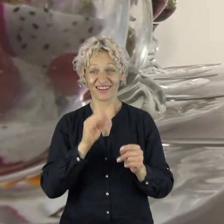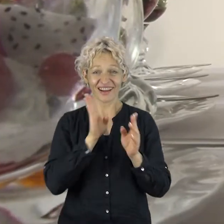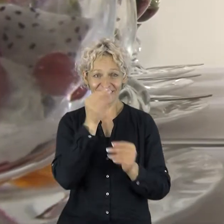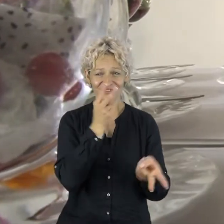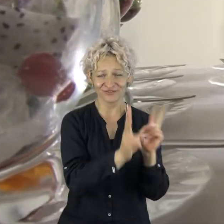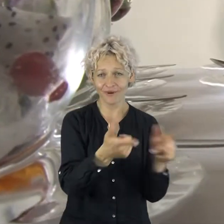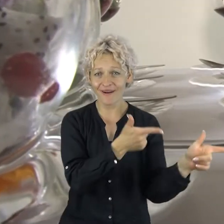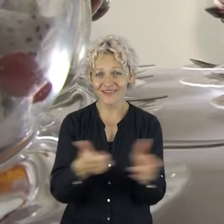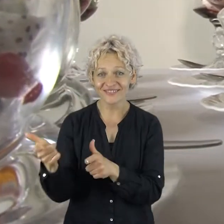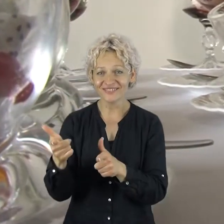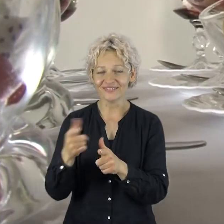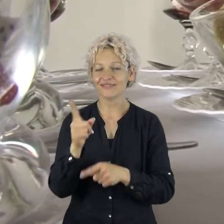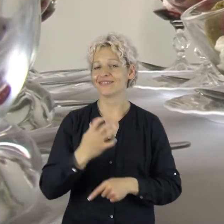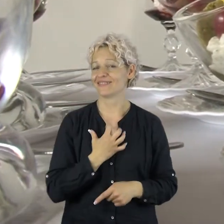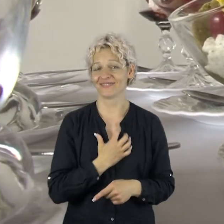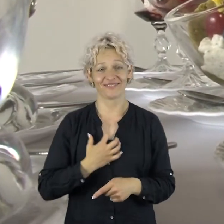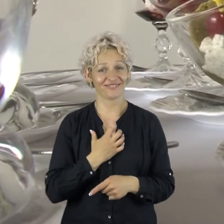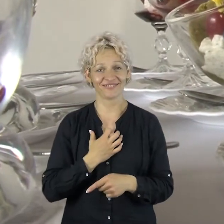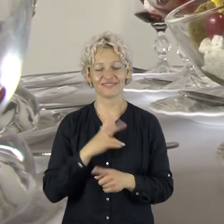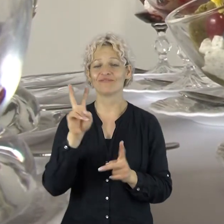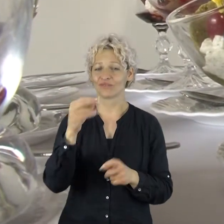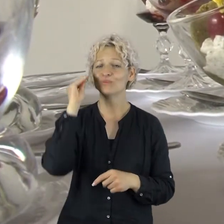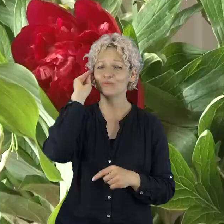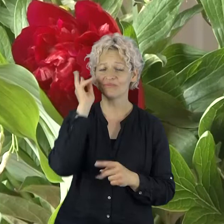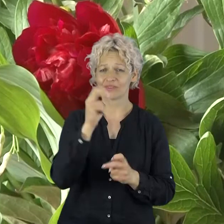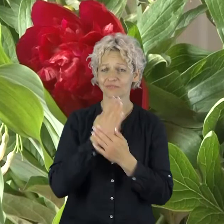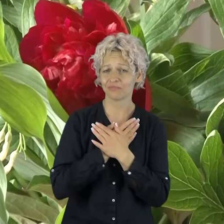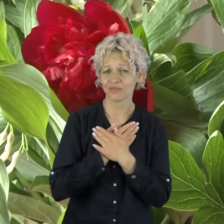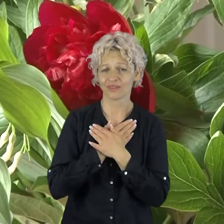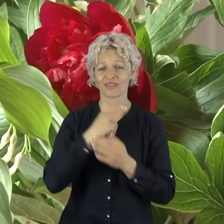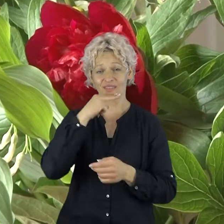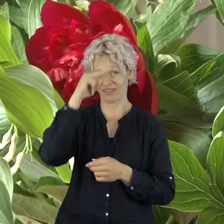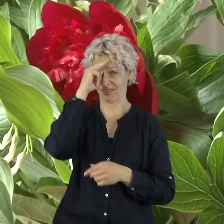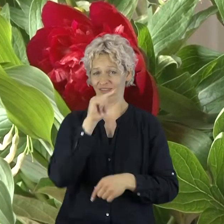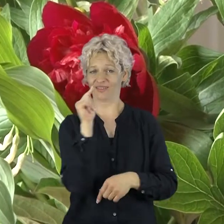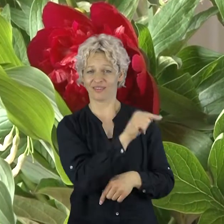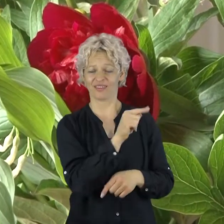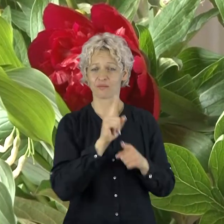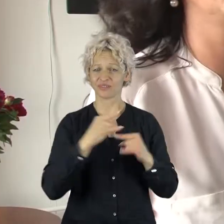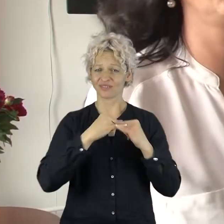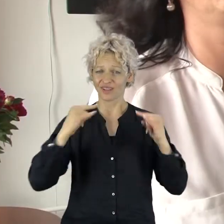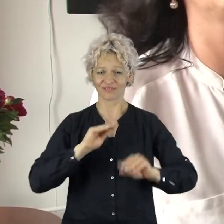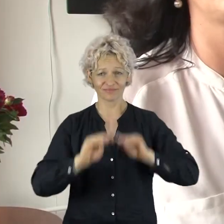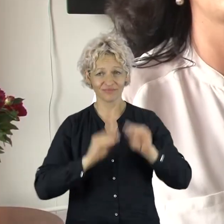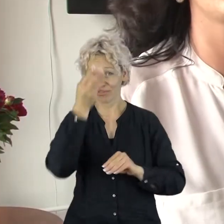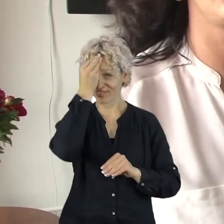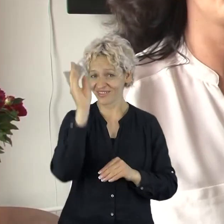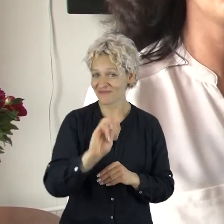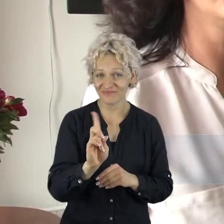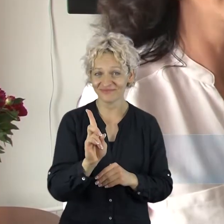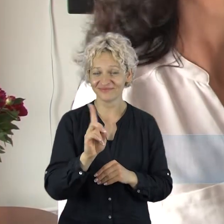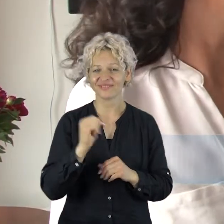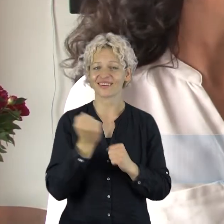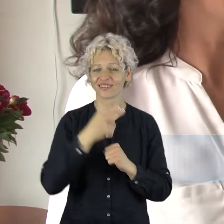Pagrindiniu akcentu visgi turėtų išlikti rūpestis ir meilę tėčiui, tačiau nereikėtų pamiršti ir stalo po pošimu. Būtų dėmesys